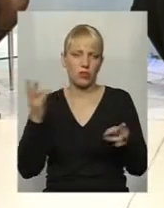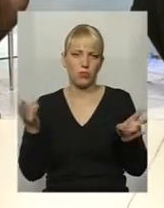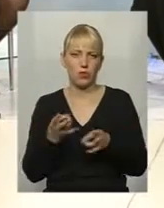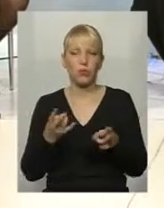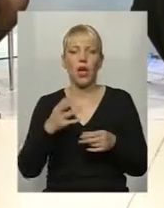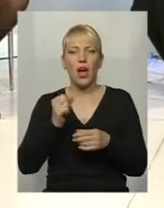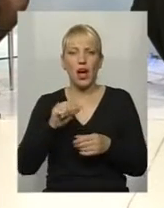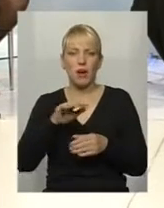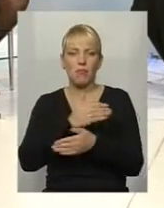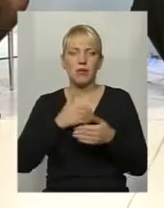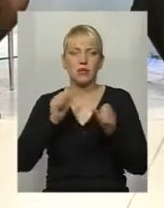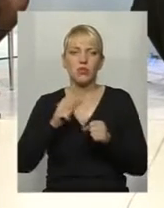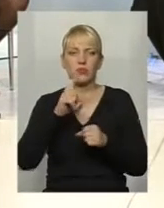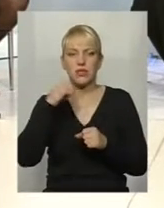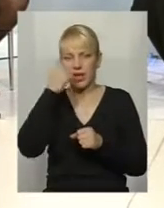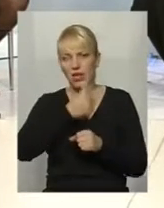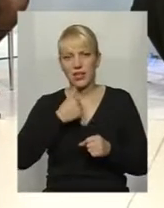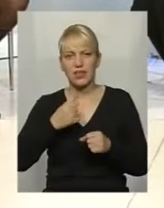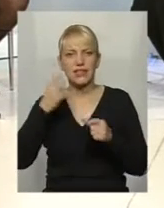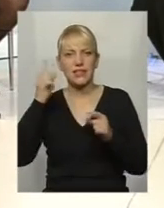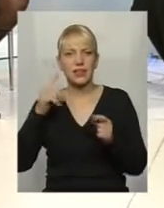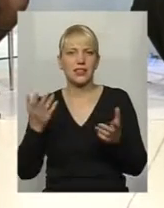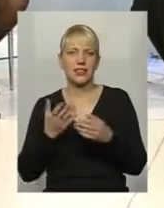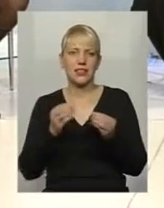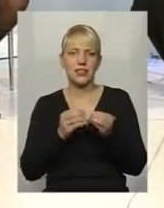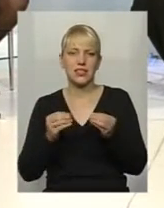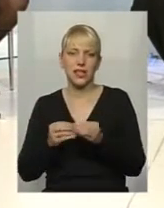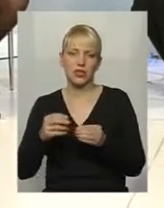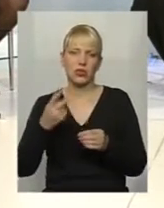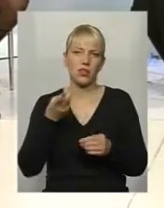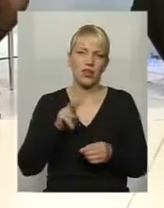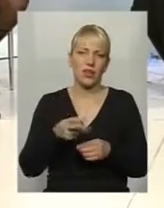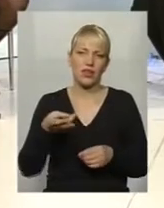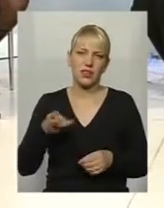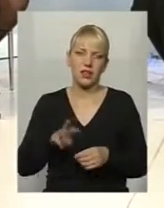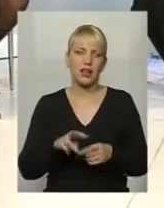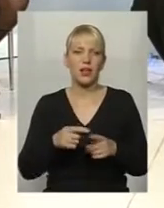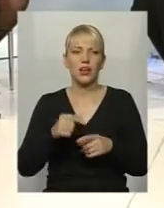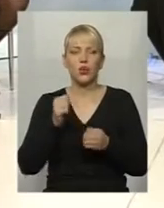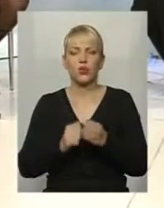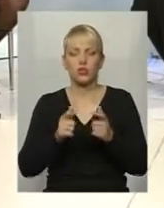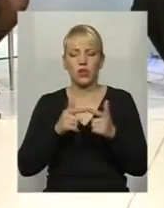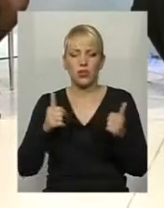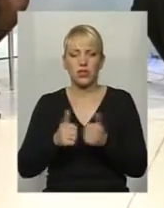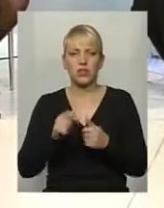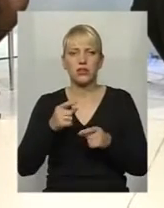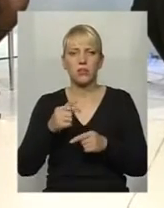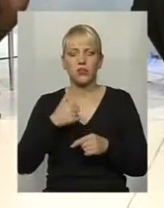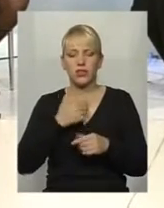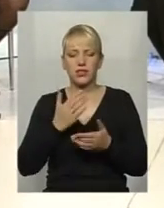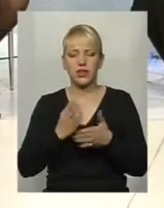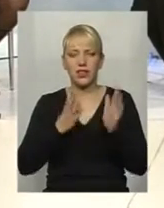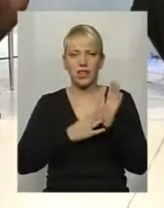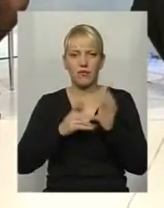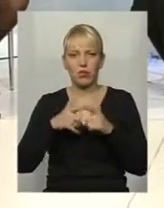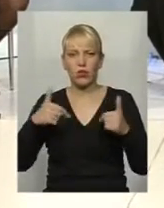зможемо за рік знаєте, якісь десяток, два, три, ну, кожна ще організація, бо в нас і дев'ять організацій